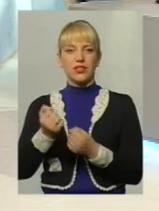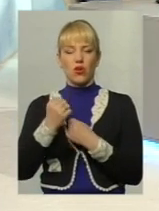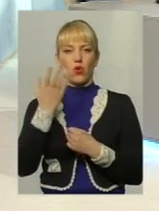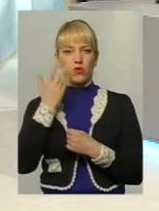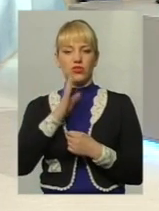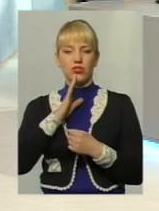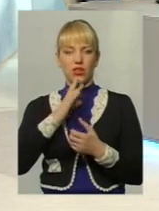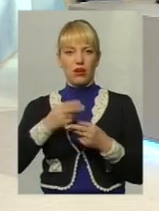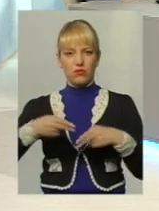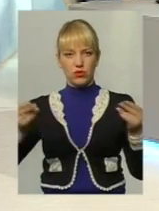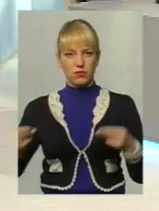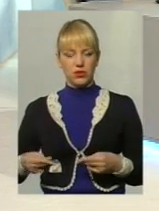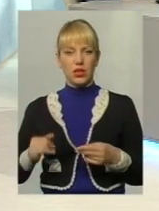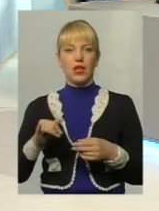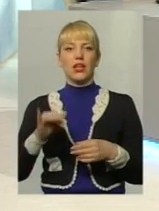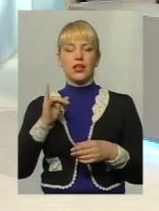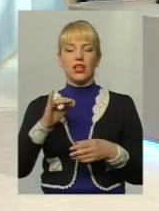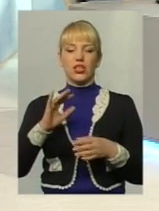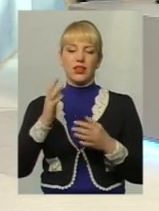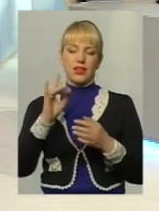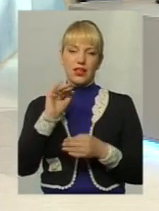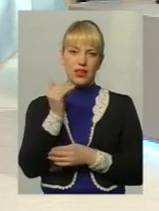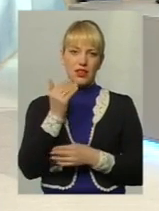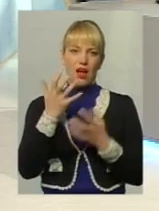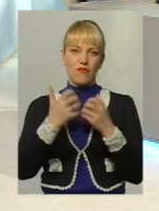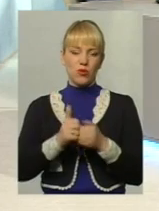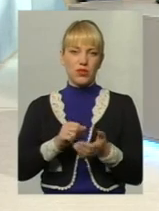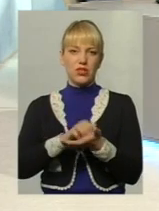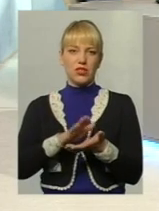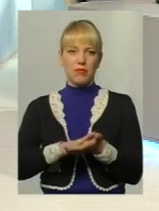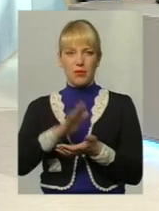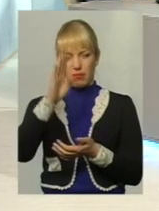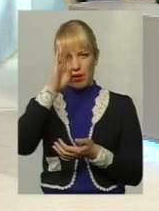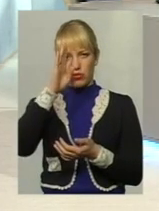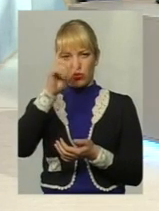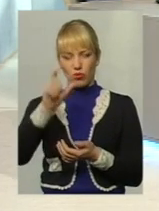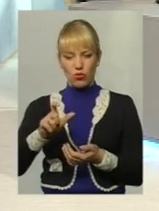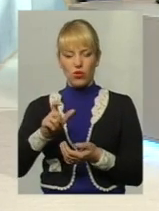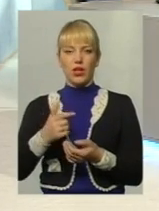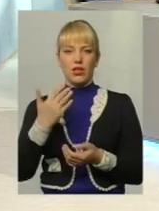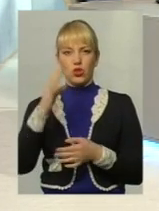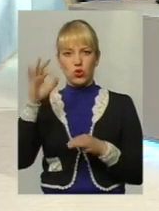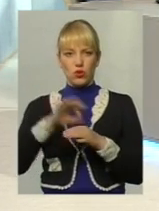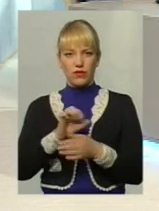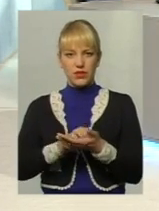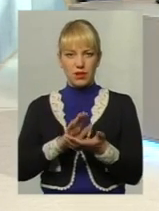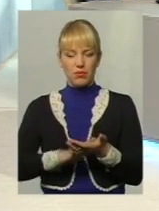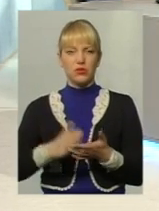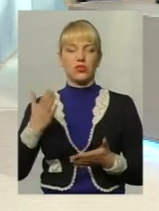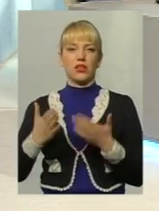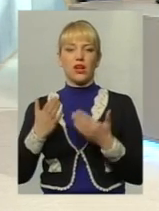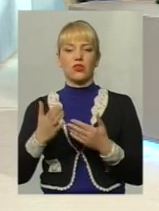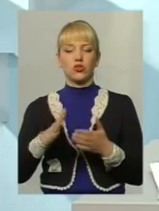зареєстрованому шлюбі, тоді дитина автоматично записується, батько дитини, її чоловік записується. Якщо це